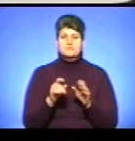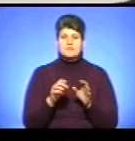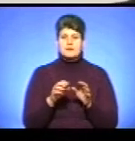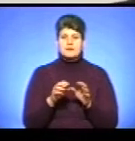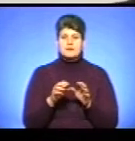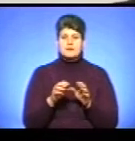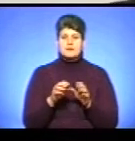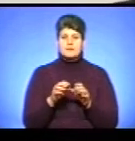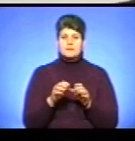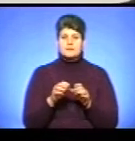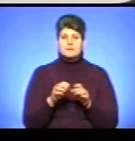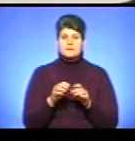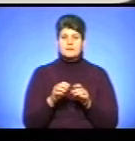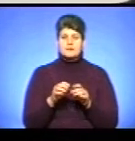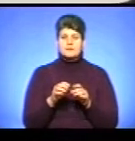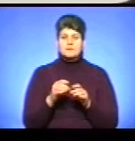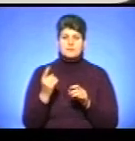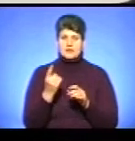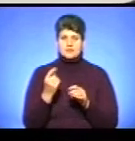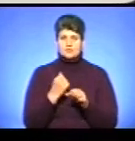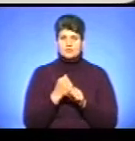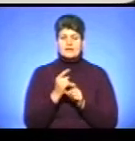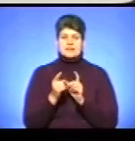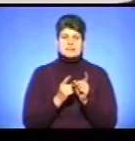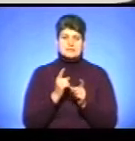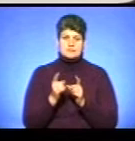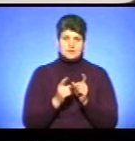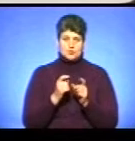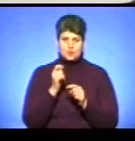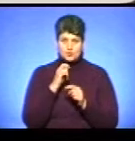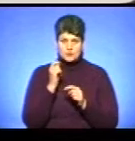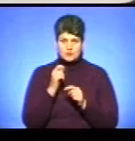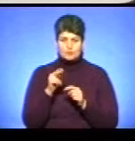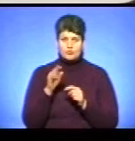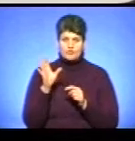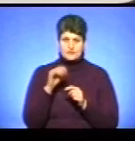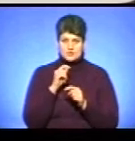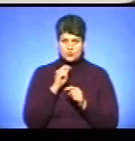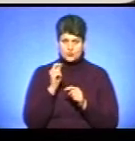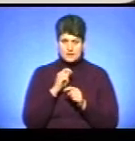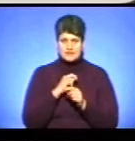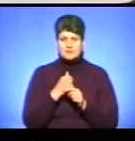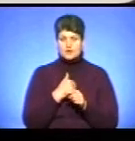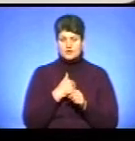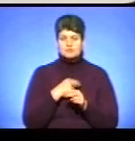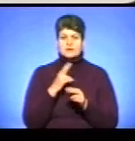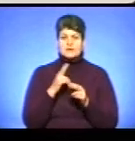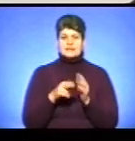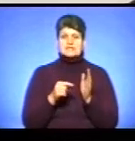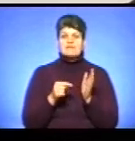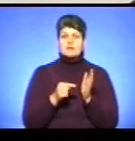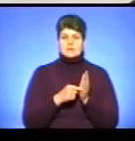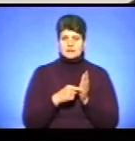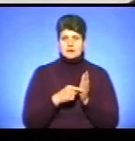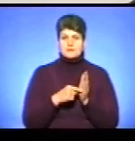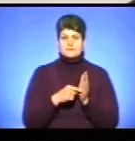по всій Україні зміну цього тарифу. І я дуже би хотів, щоб як кінцева мета, то